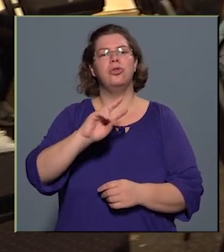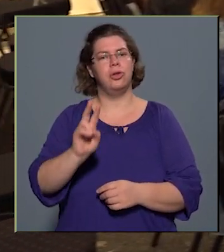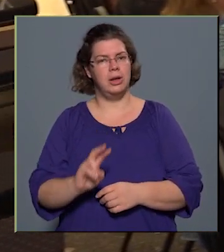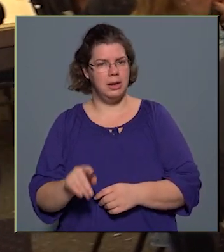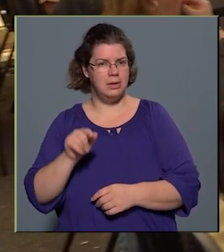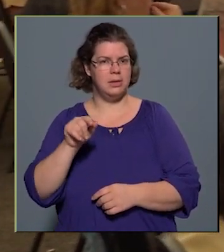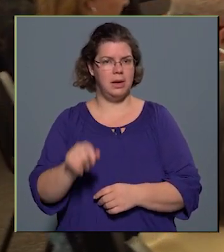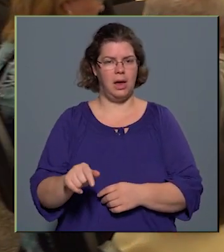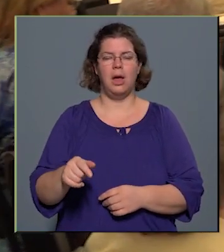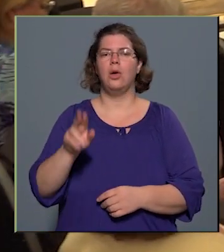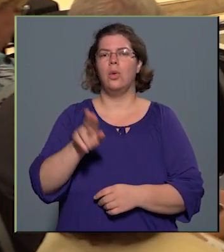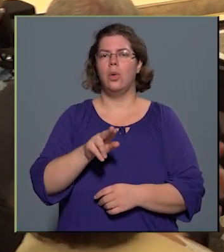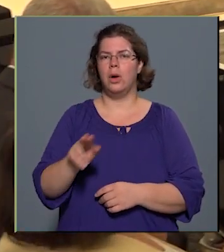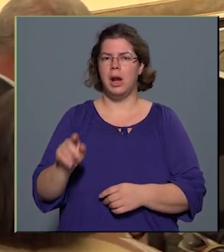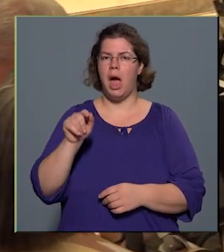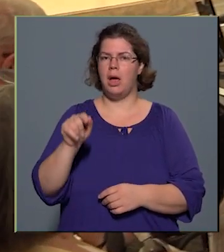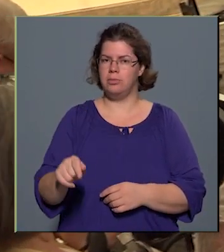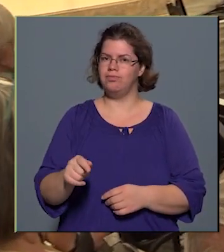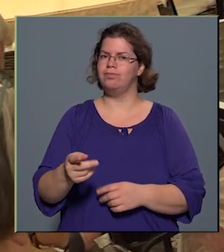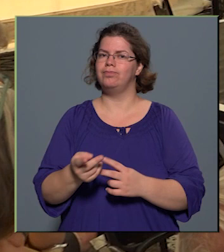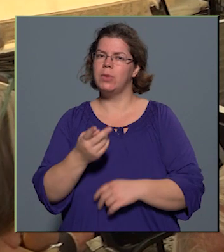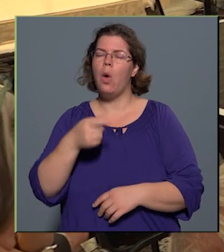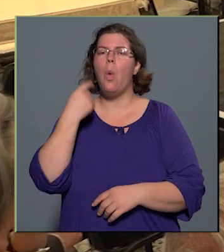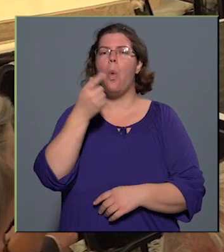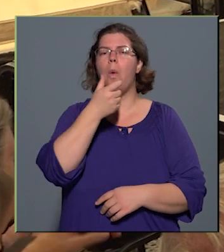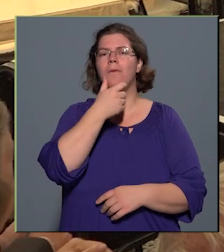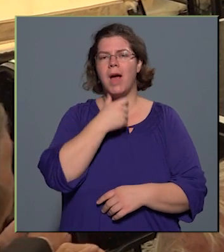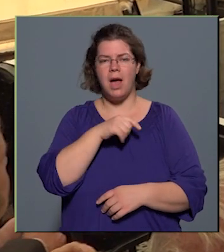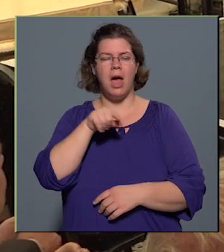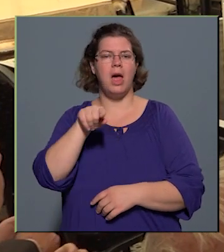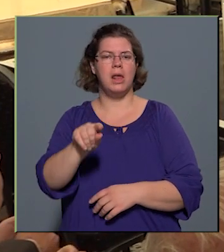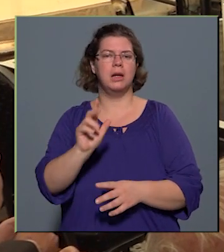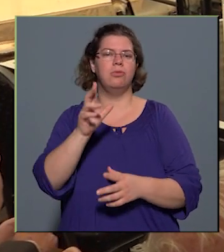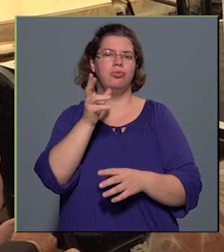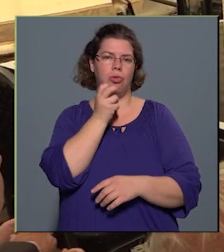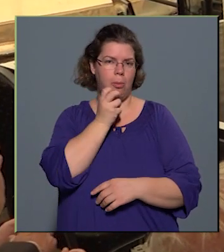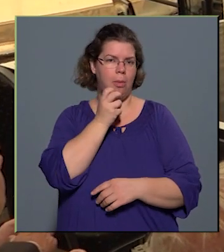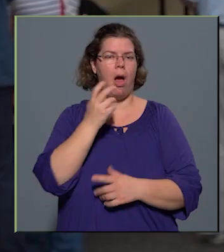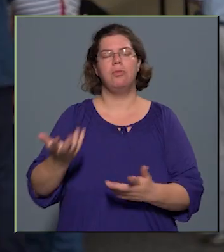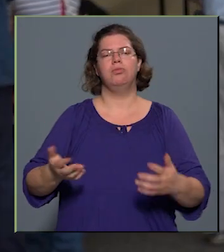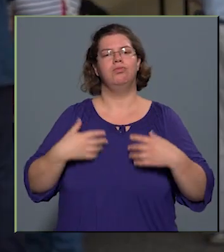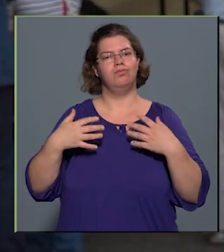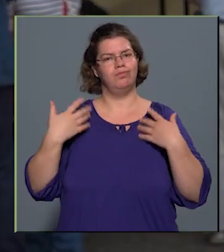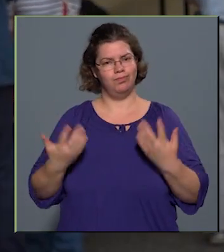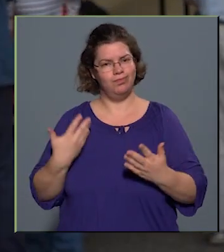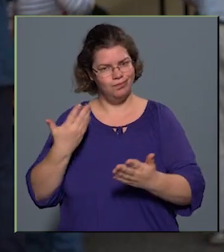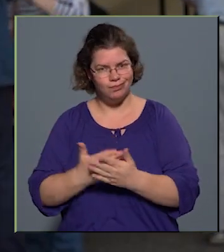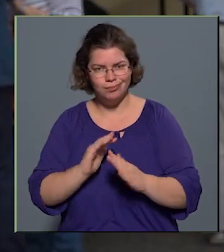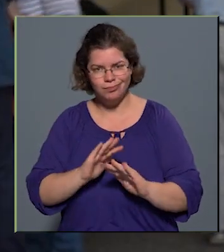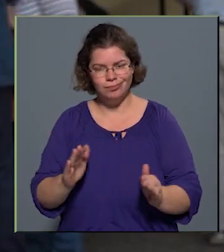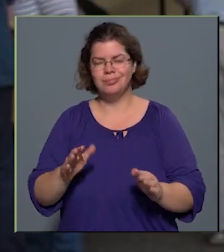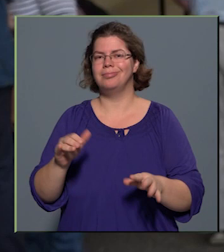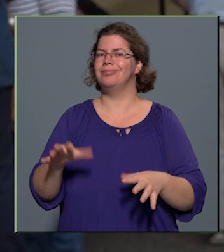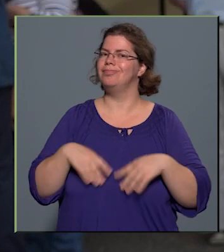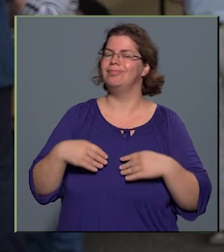Óvári Csaba is nagyon fontosnak tartja a prevenció népszerűsítését, és örül a felajánlásnak. Minden évben, szeptemberben